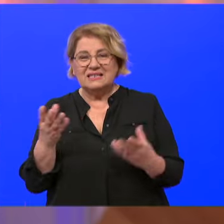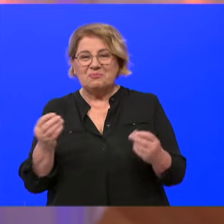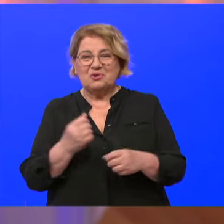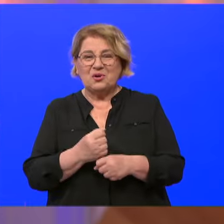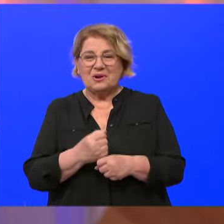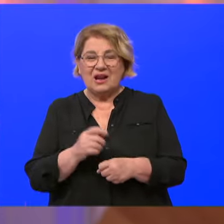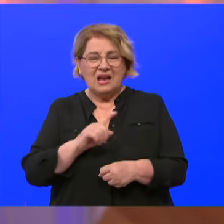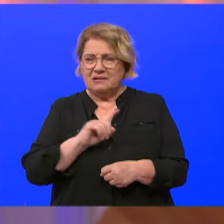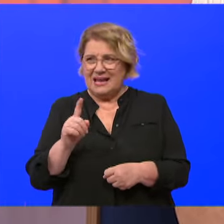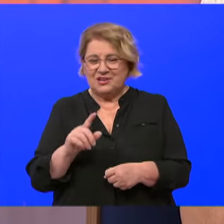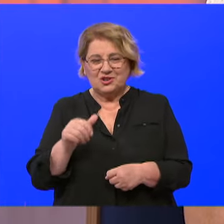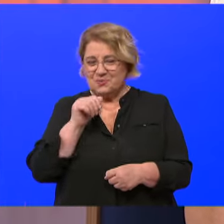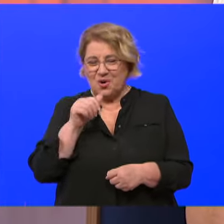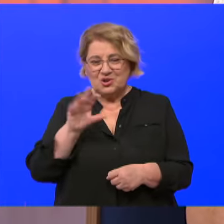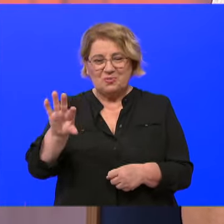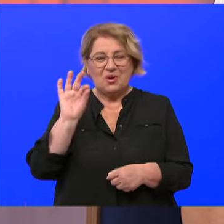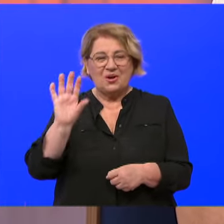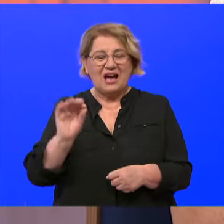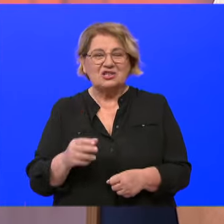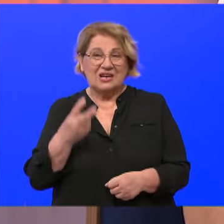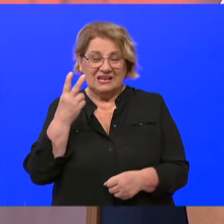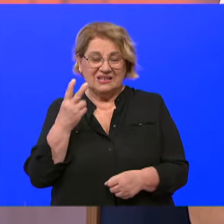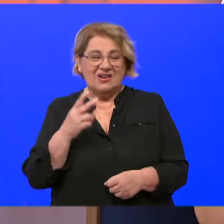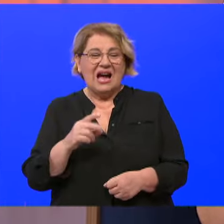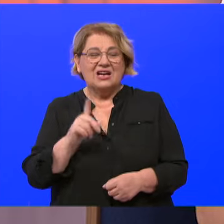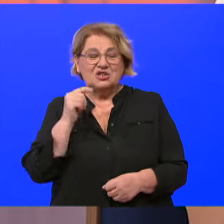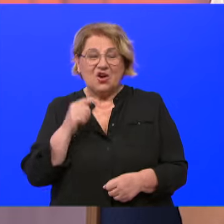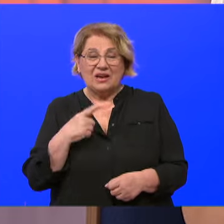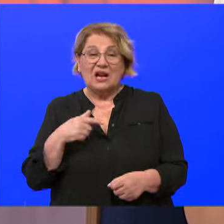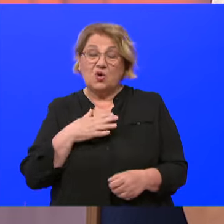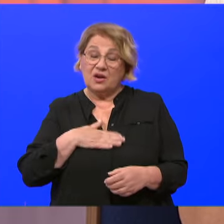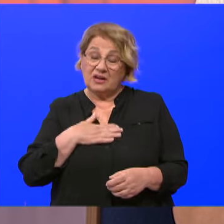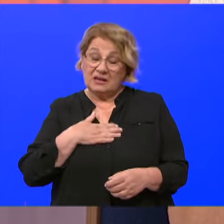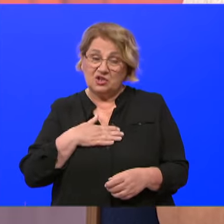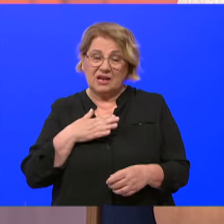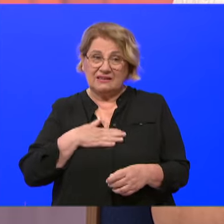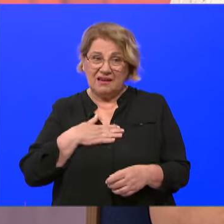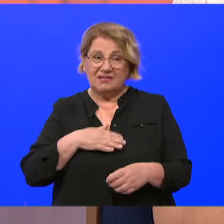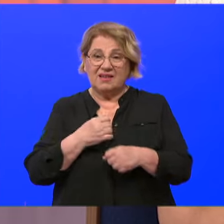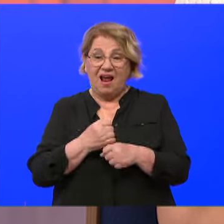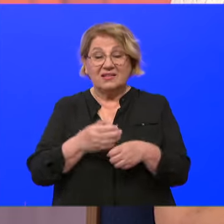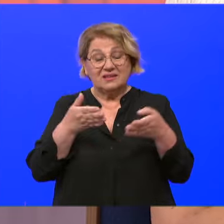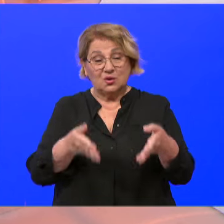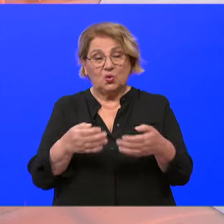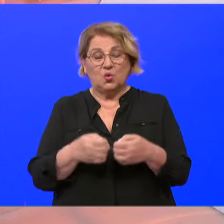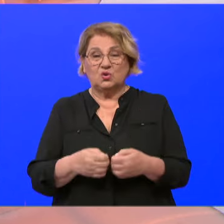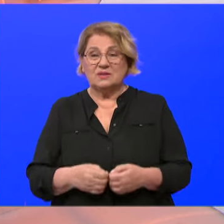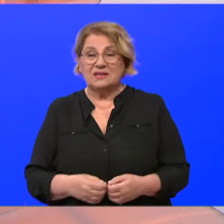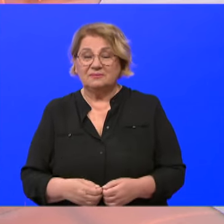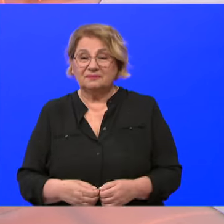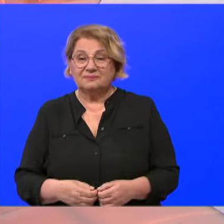Nećeš naći dva čovjeka. Koji su spremni, naći ćete čovjeka, ali koji su spremni u istinu raditi. To je važno. Da.